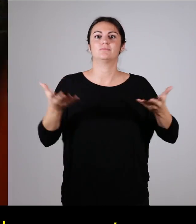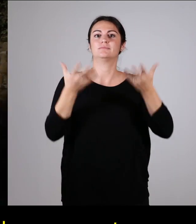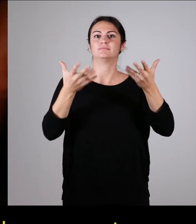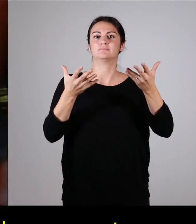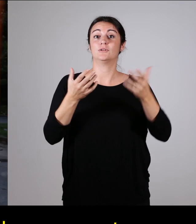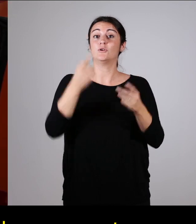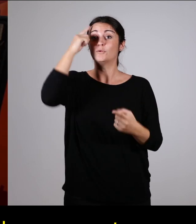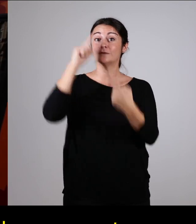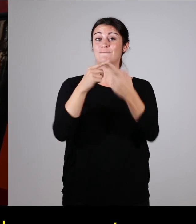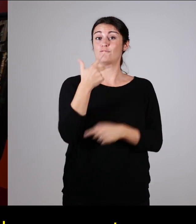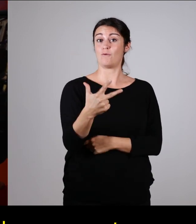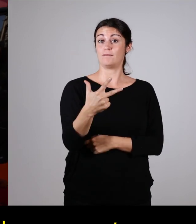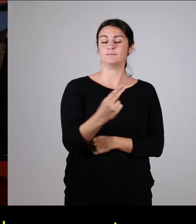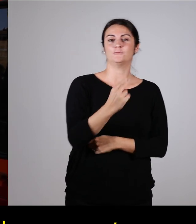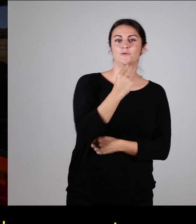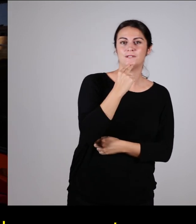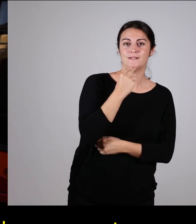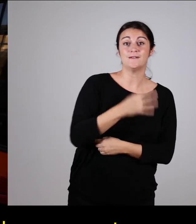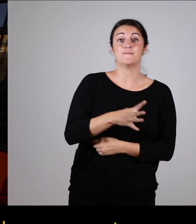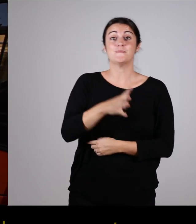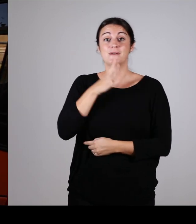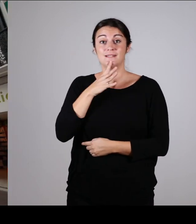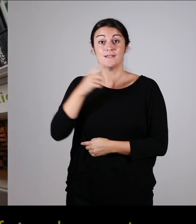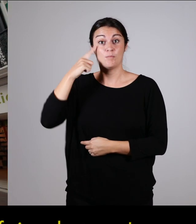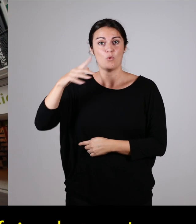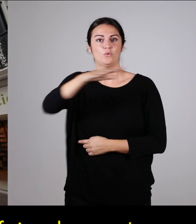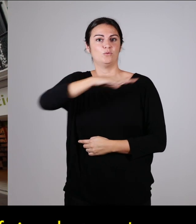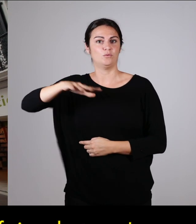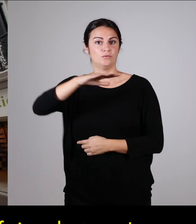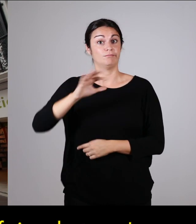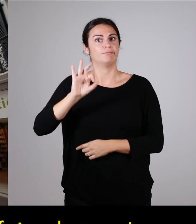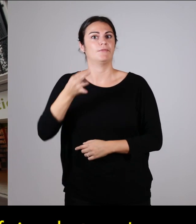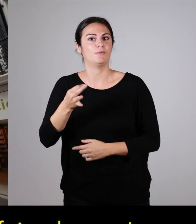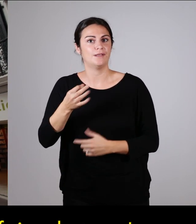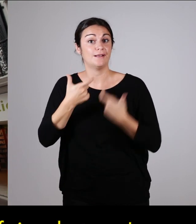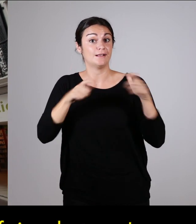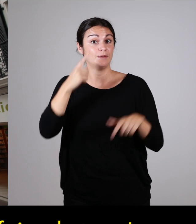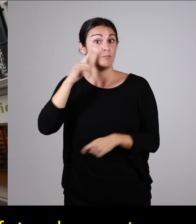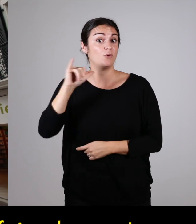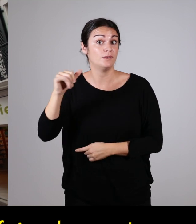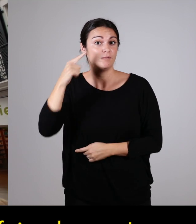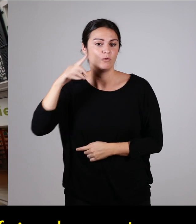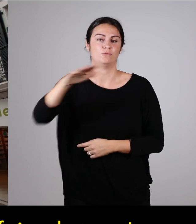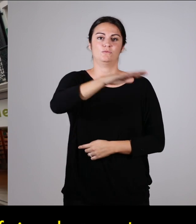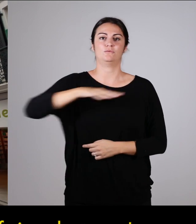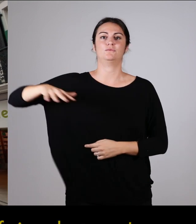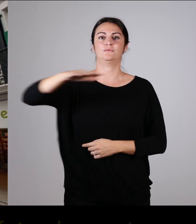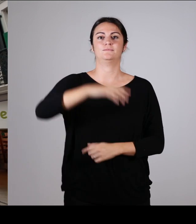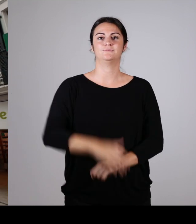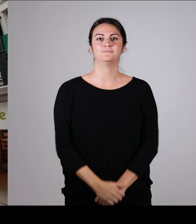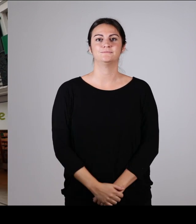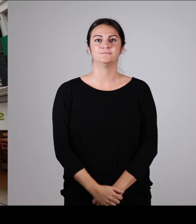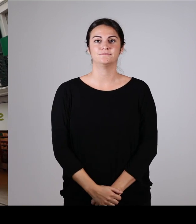Faire utile, pratique et utilisable par tous. Car oui, l'accessibilité, c'est l'affaire de tous.